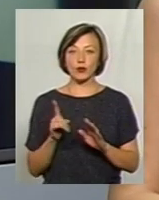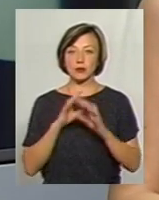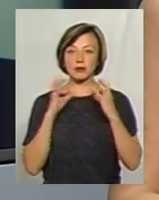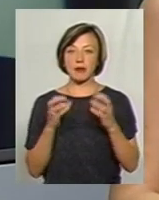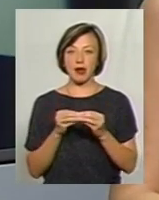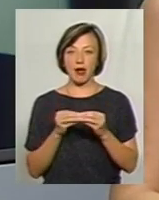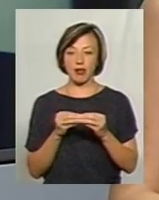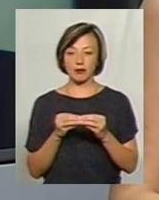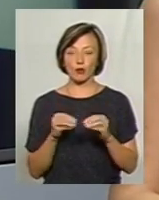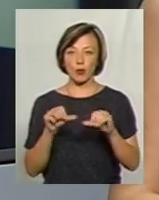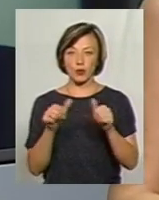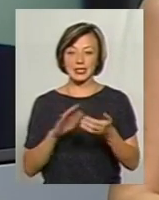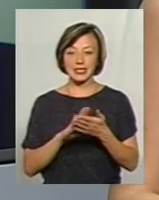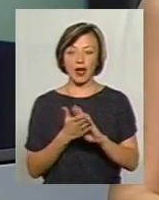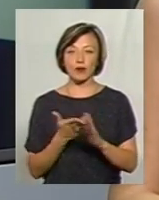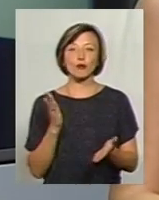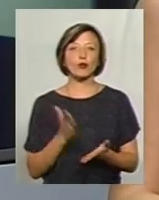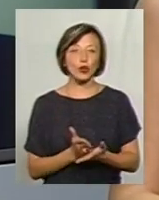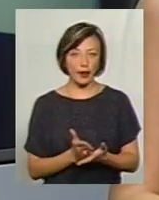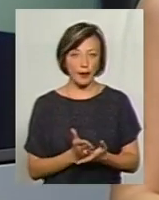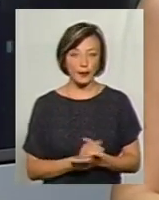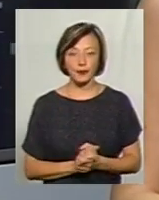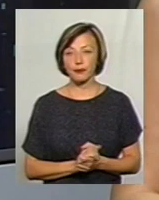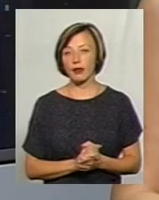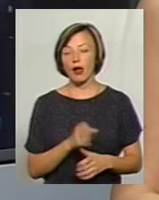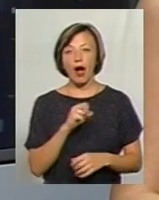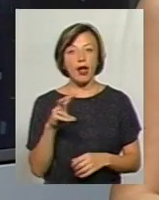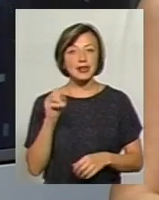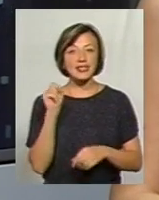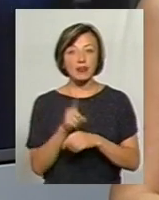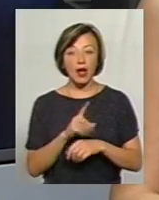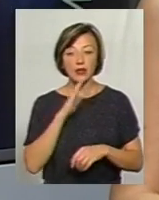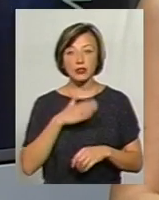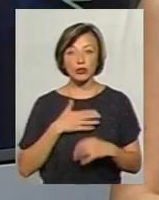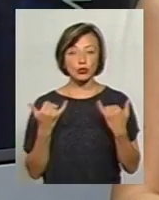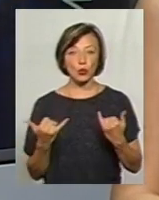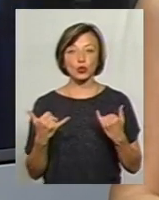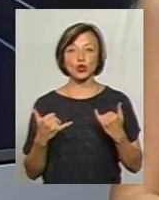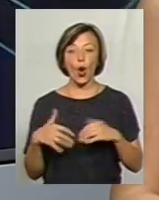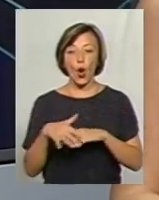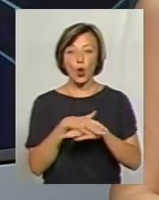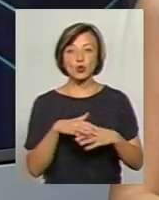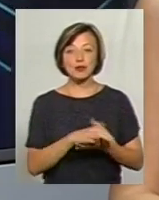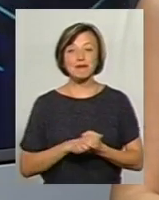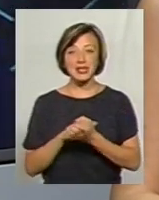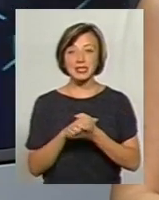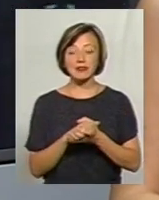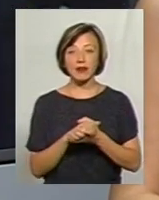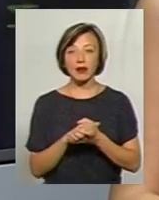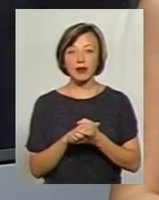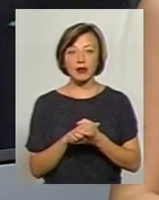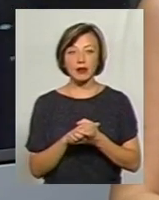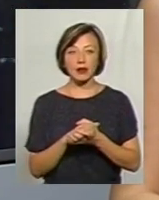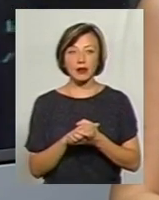зберігалася в тому стані, в якому вона є. Але от завдання нашого сьогоднішнього суспільства до певної міри